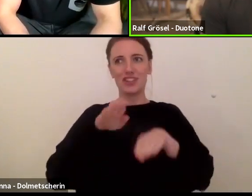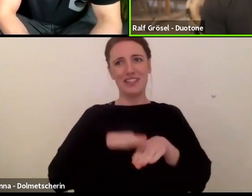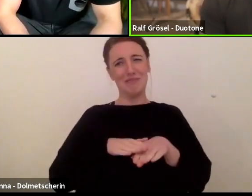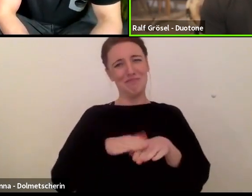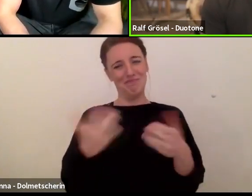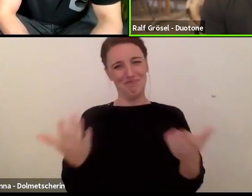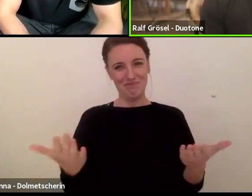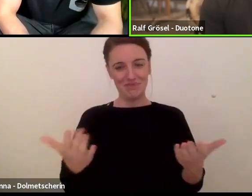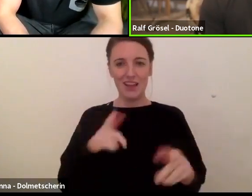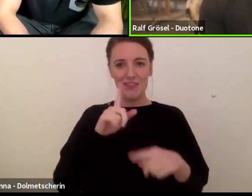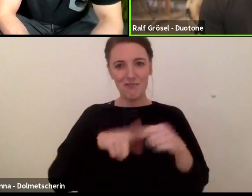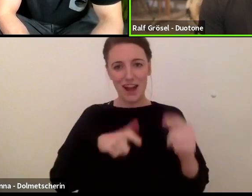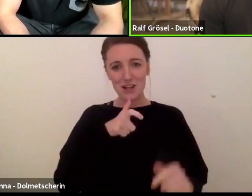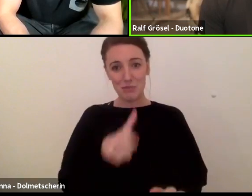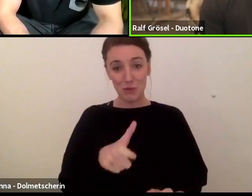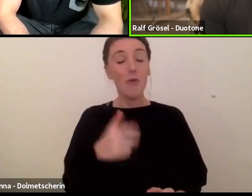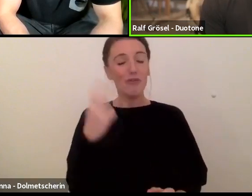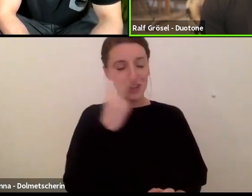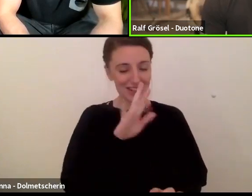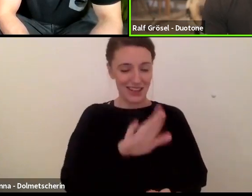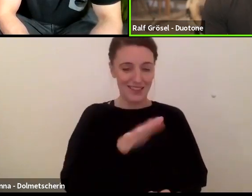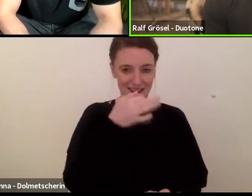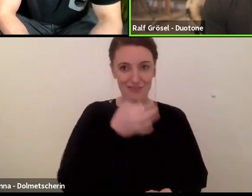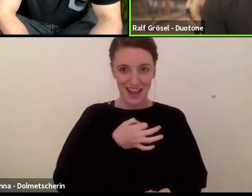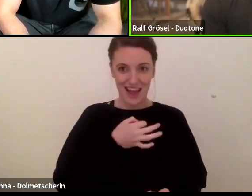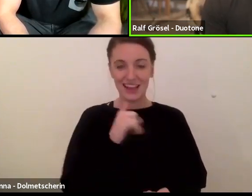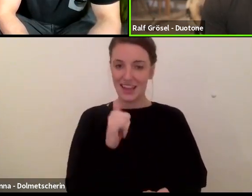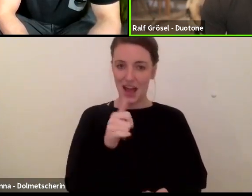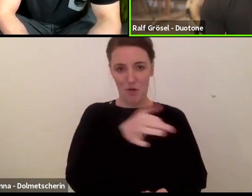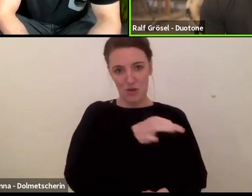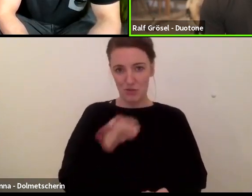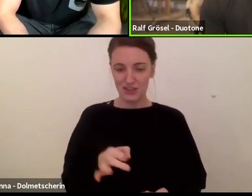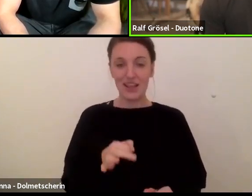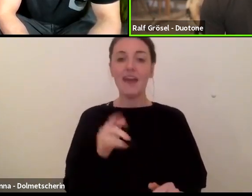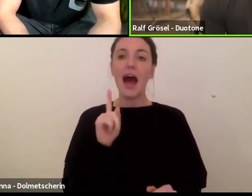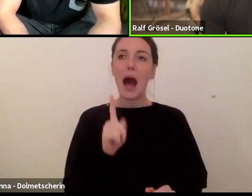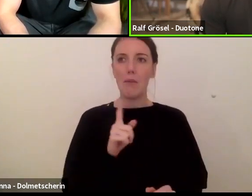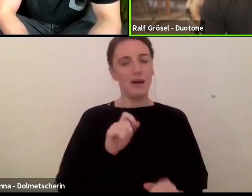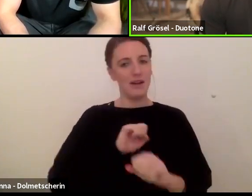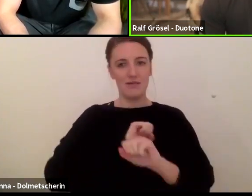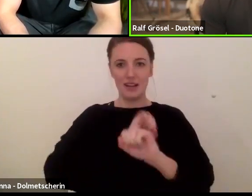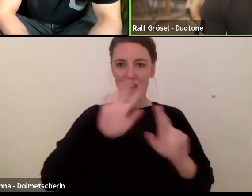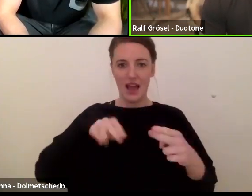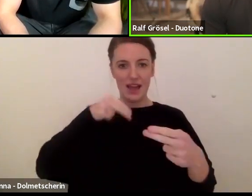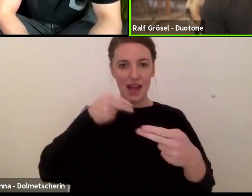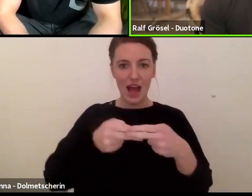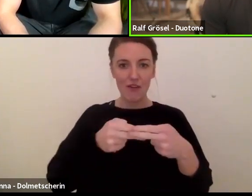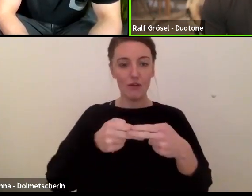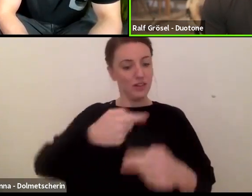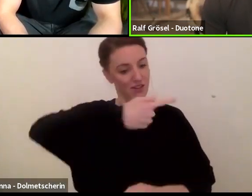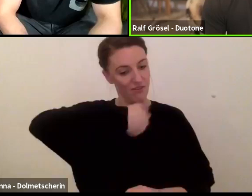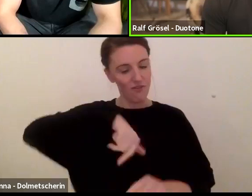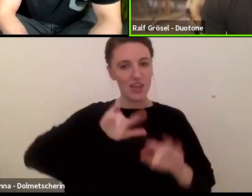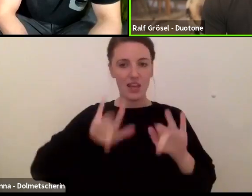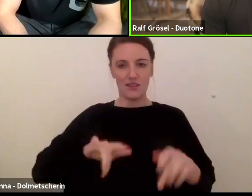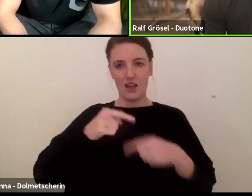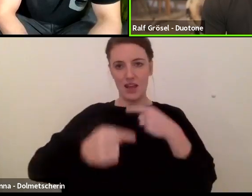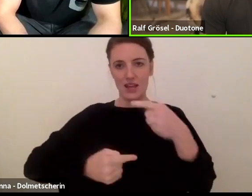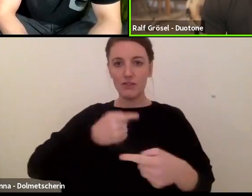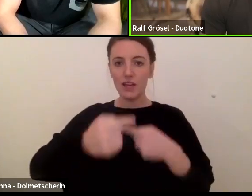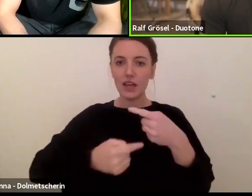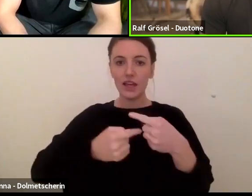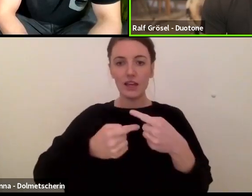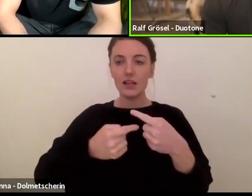die Frage, ich verstehe deine Frage hundertprozentig, aber ich muss klar sagen, also wir entwickeln definitiv so,